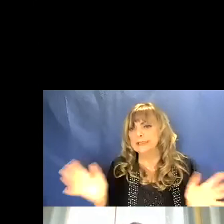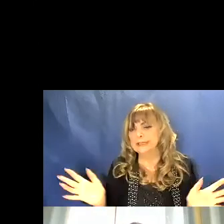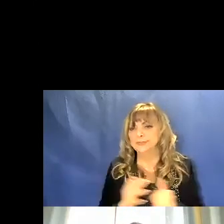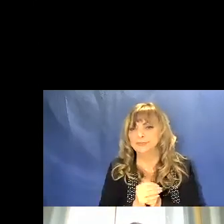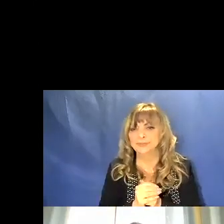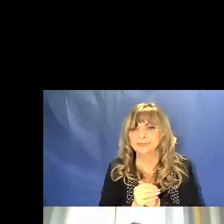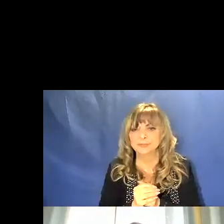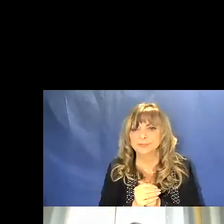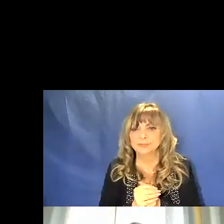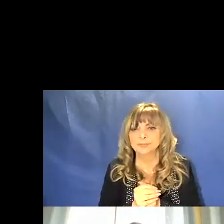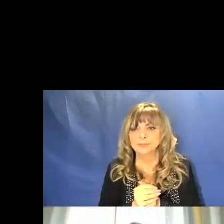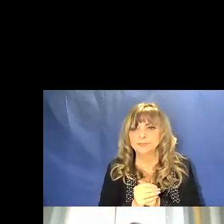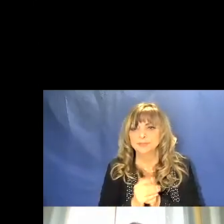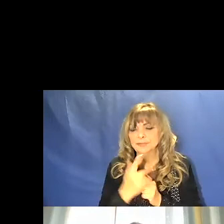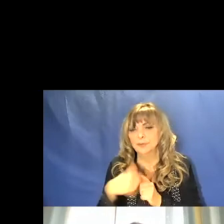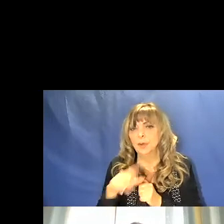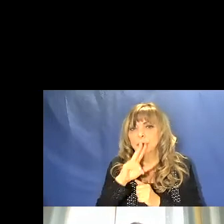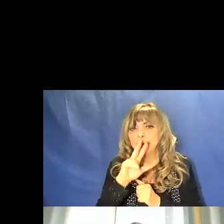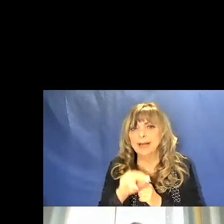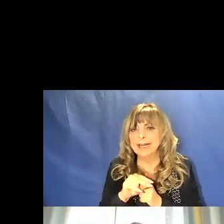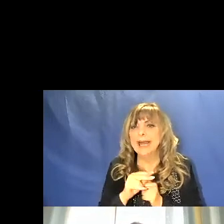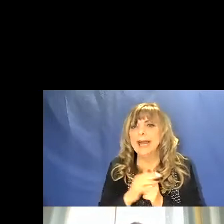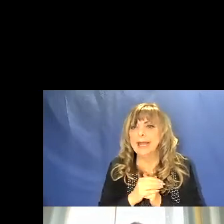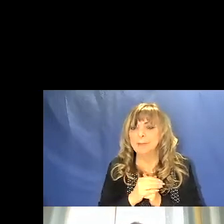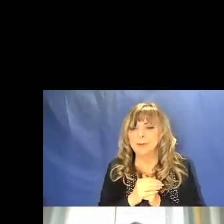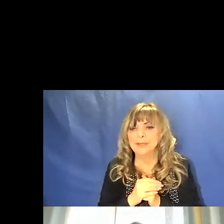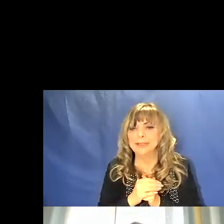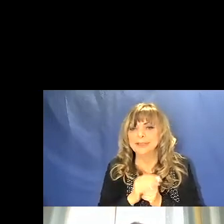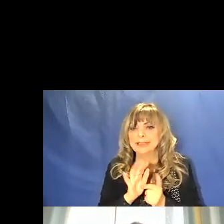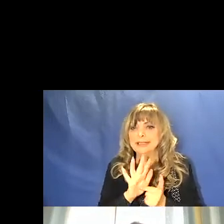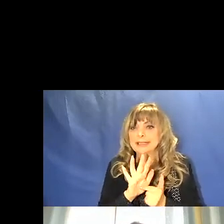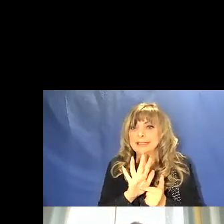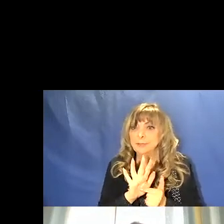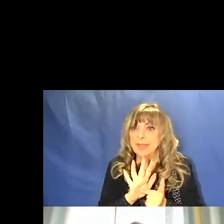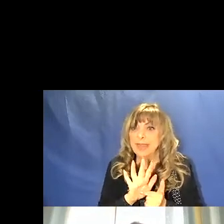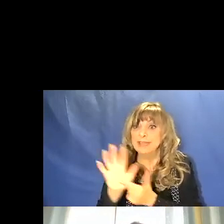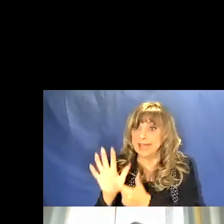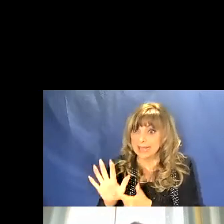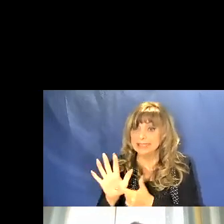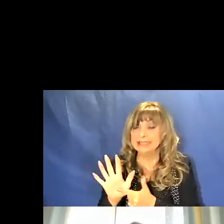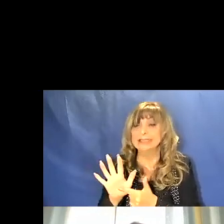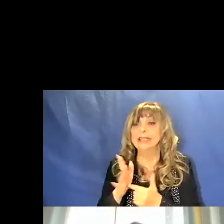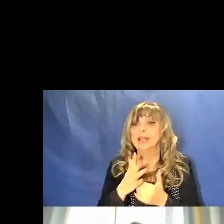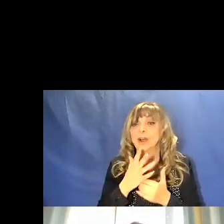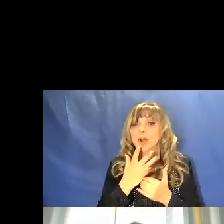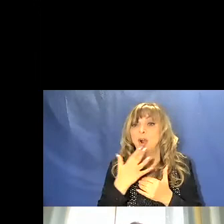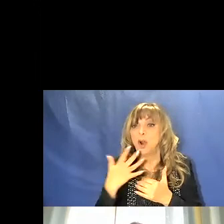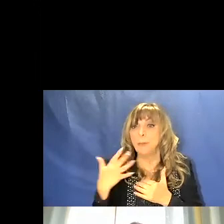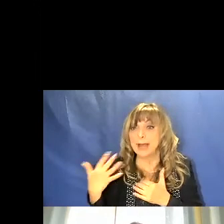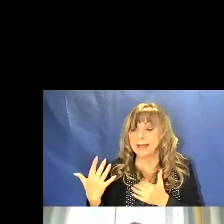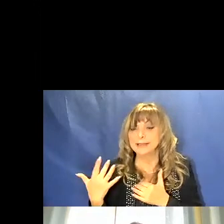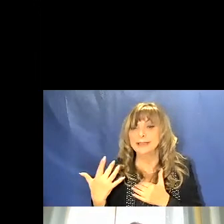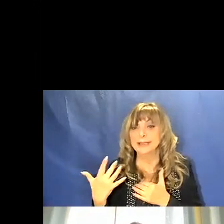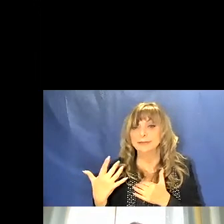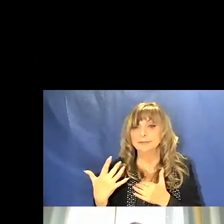allora noi parliamo di evidenze cromatiche figurazioni che sono all